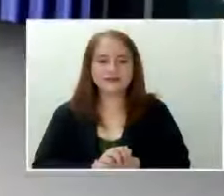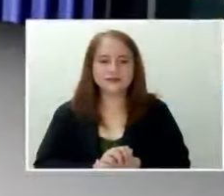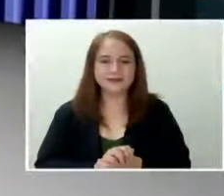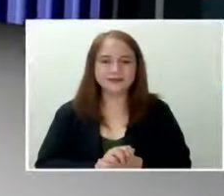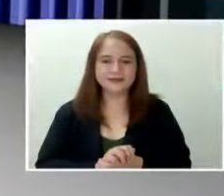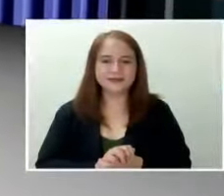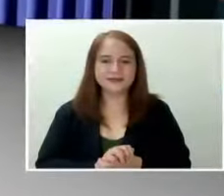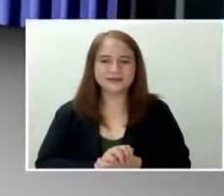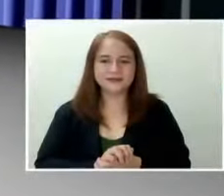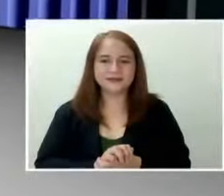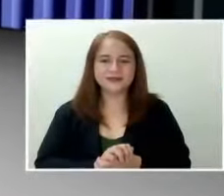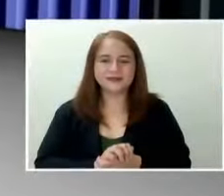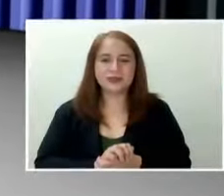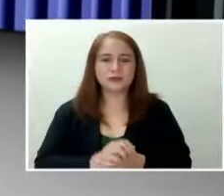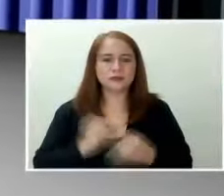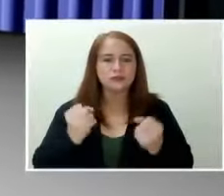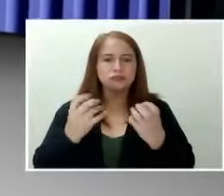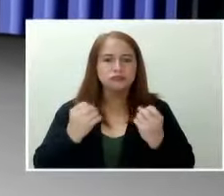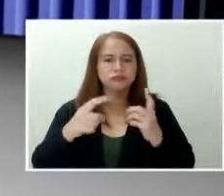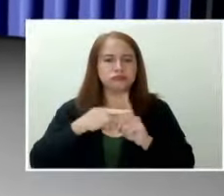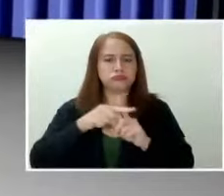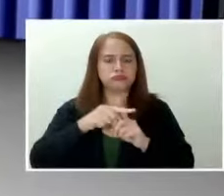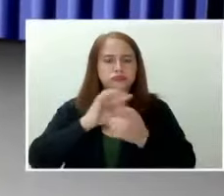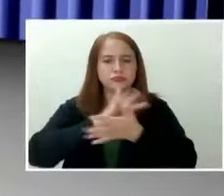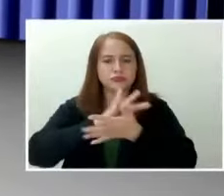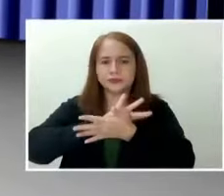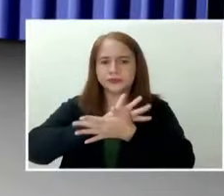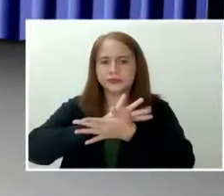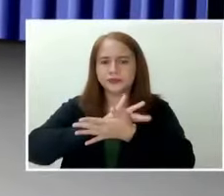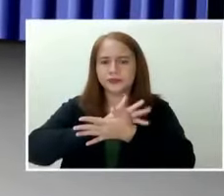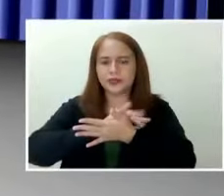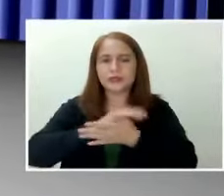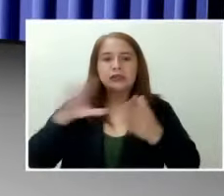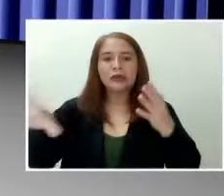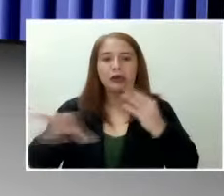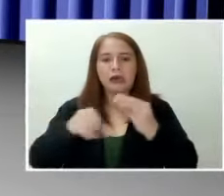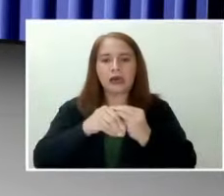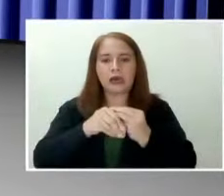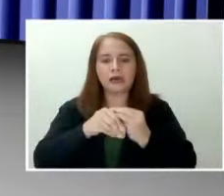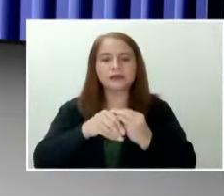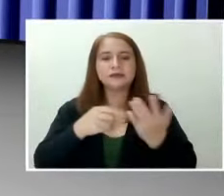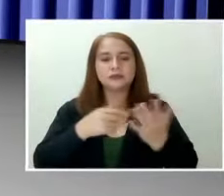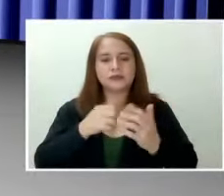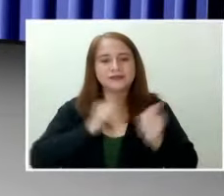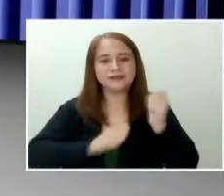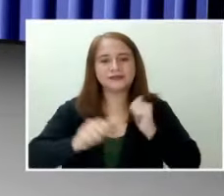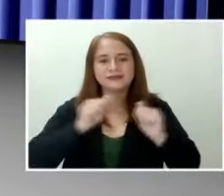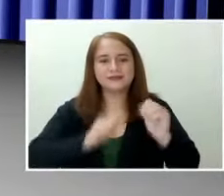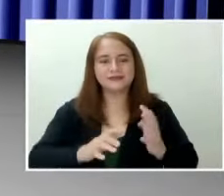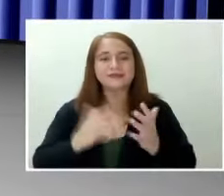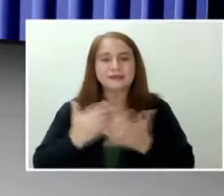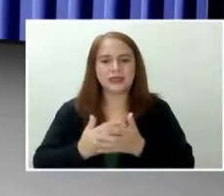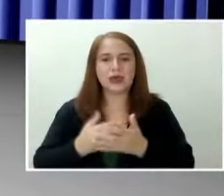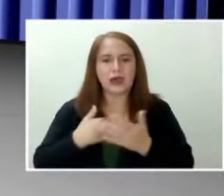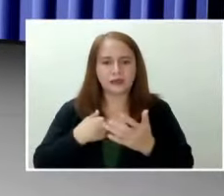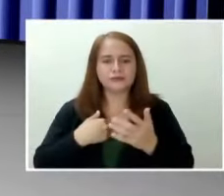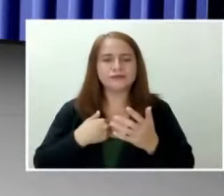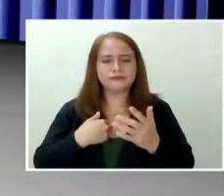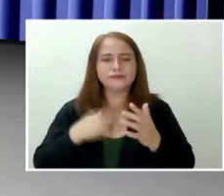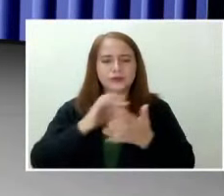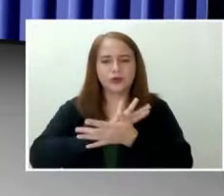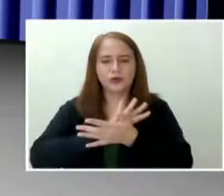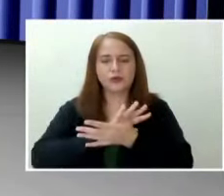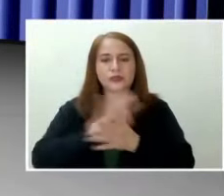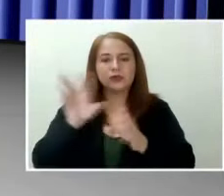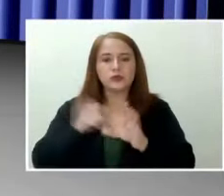Sa dami ng nagpo-positibo sa COVID-19, nadagdagan din ang mga celebrities na tinamaan ng virus. Kabilang dito